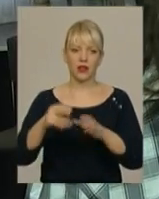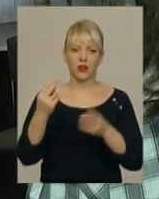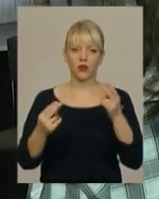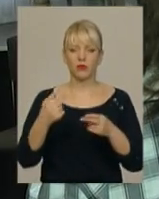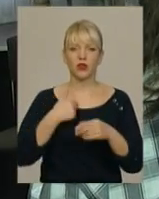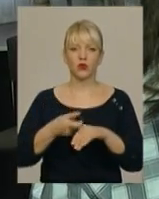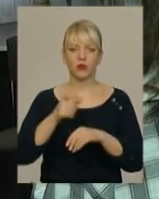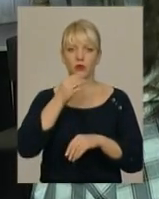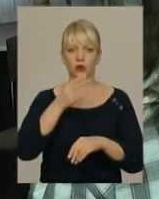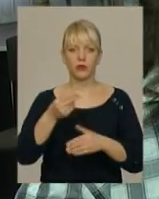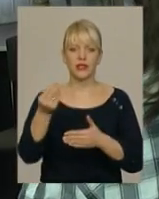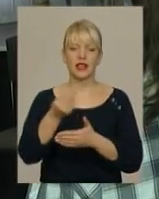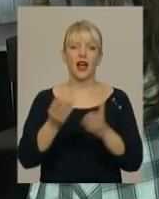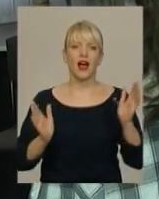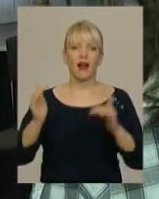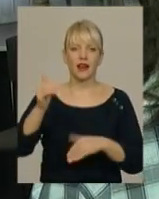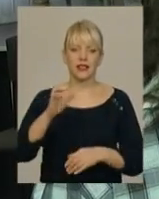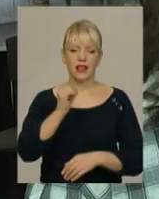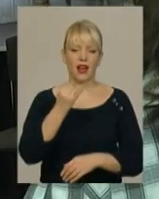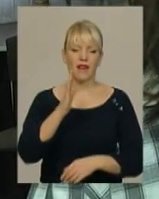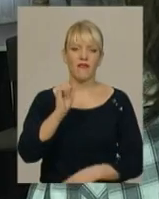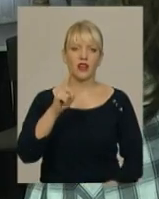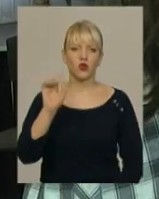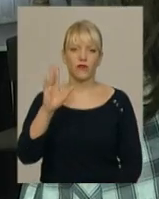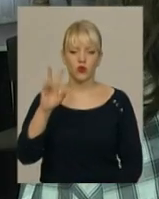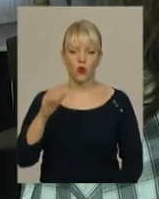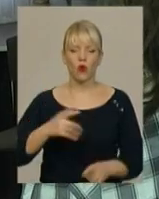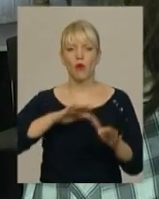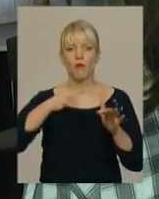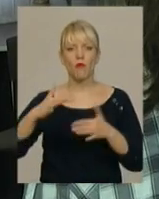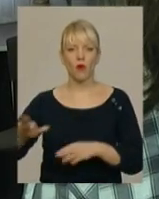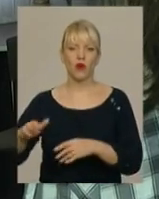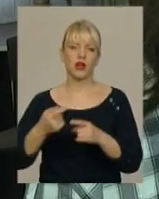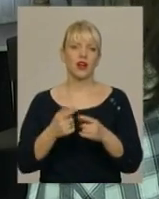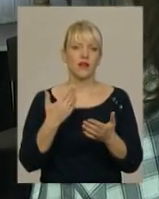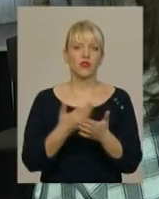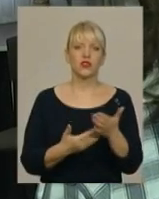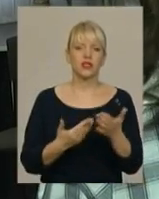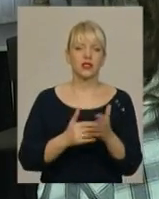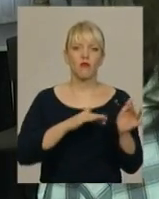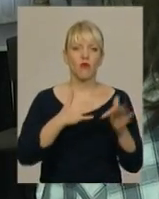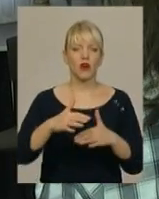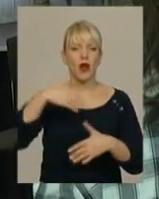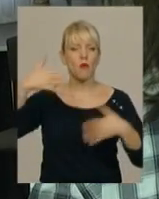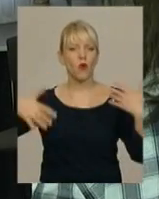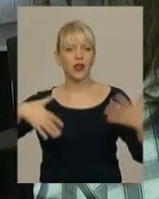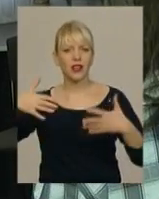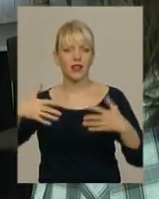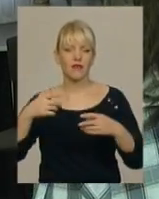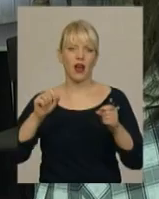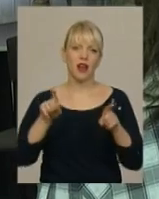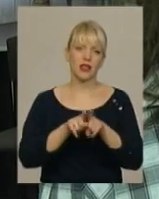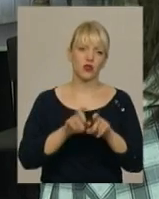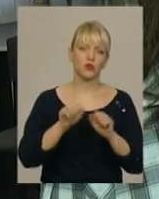дуже подобається картиня Айвазовського, море ця стихіється. Море воно таке, здається, бурхливе, а в той час може бути